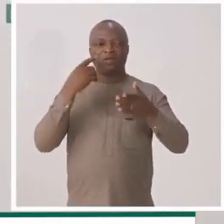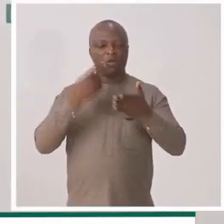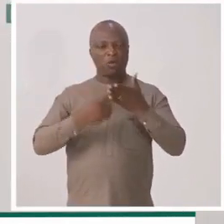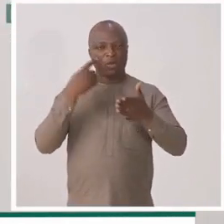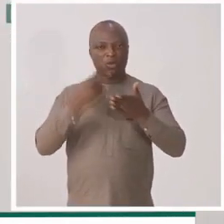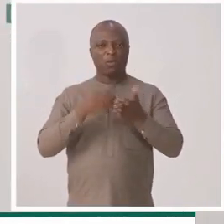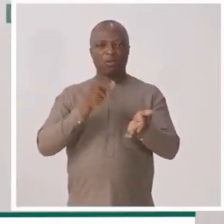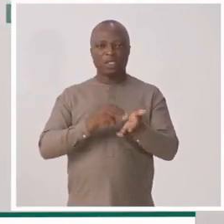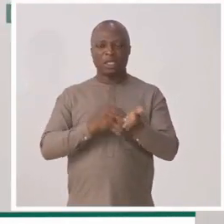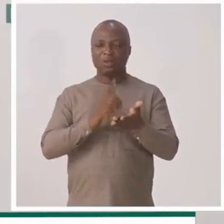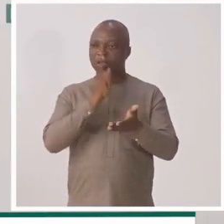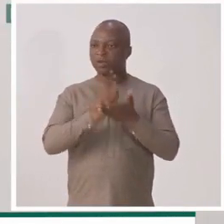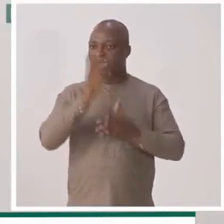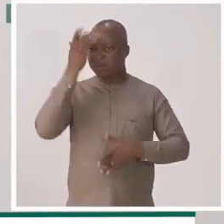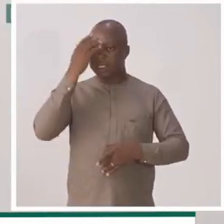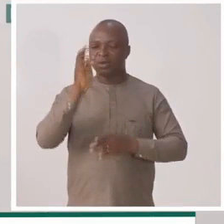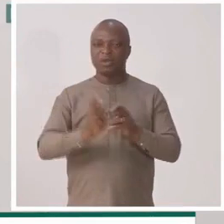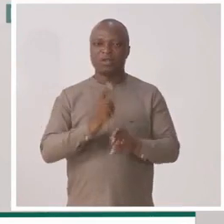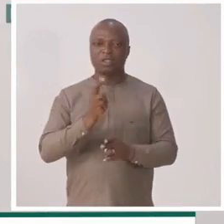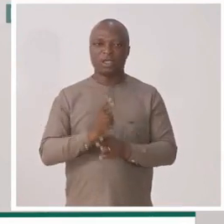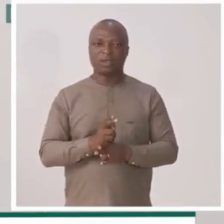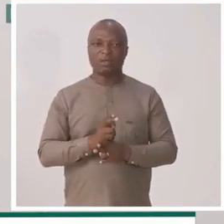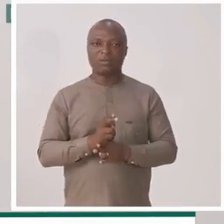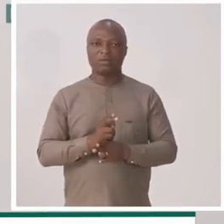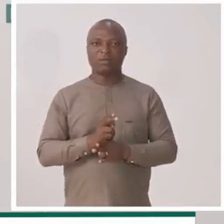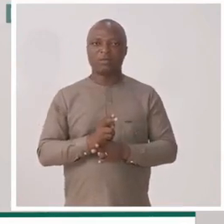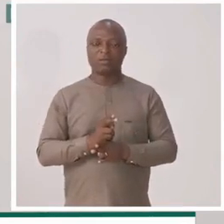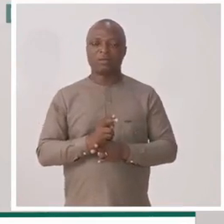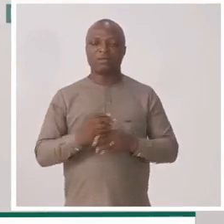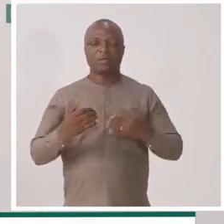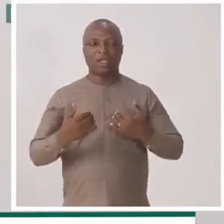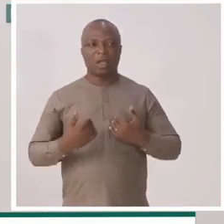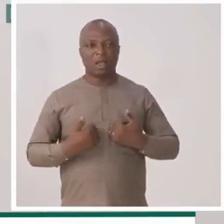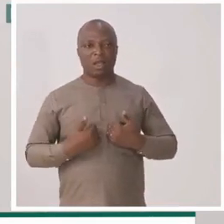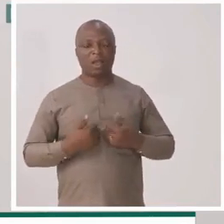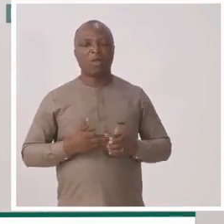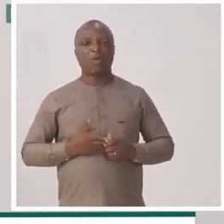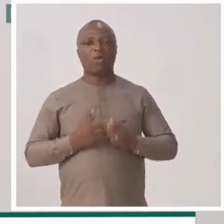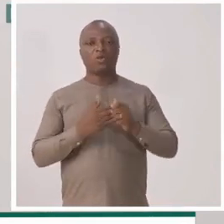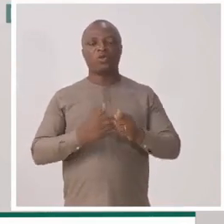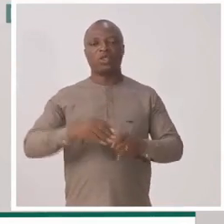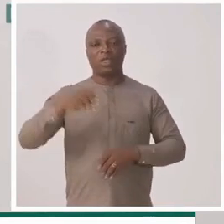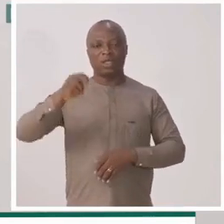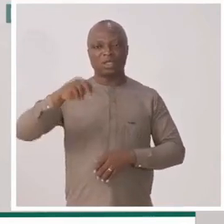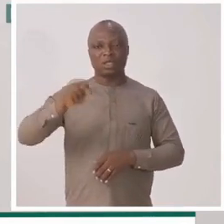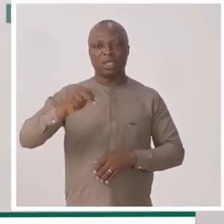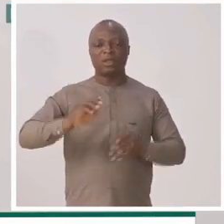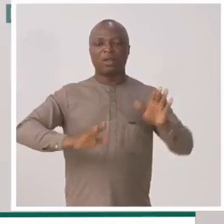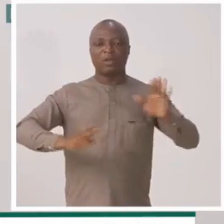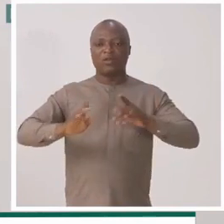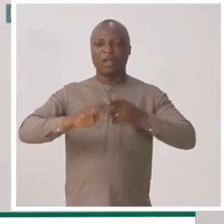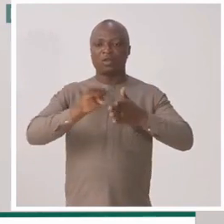contrôle médical dans le cadre de l'assurance maladie universelle a comme but essentiel